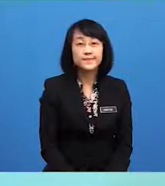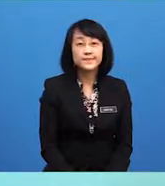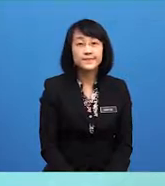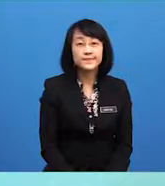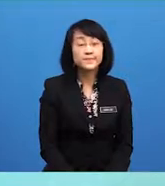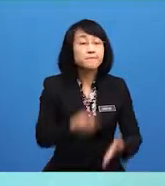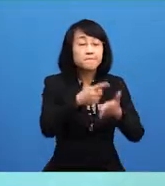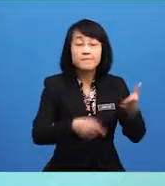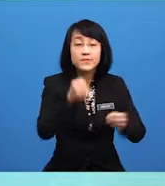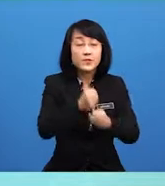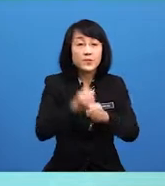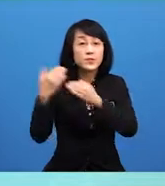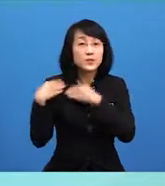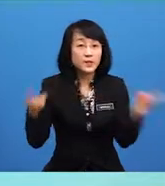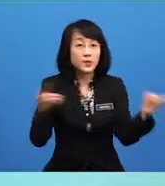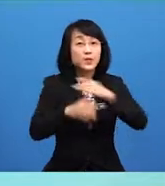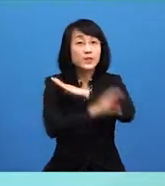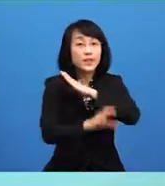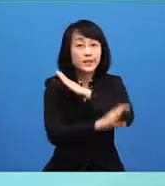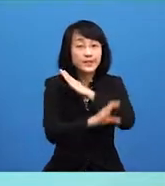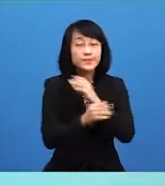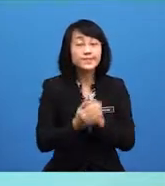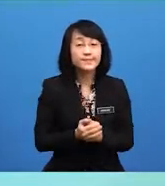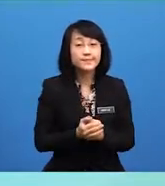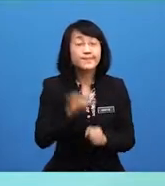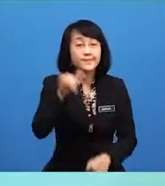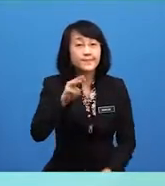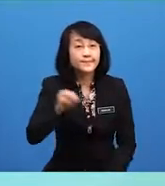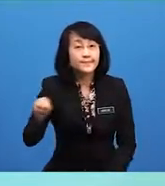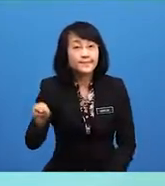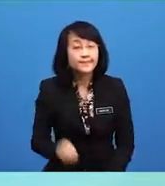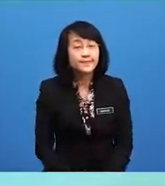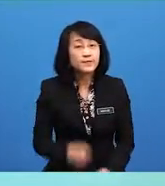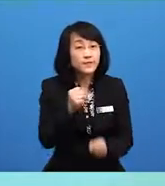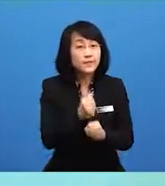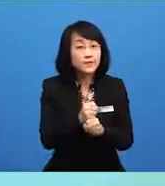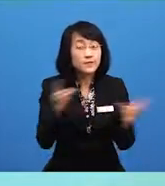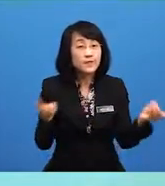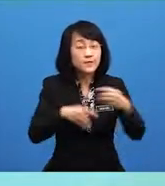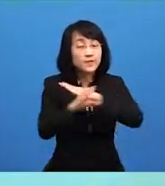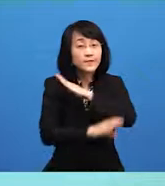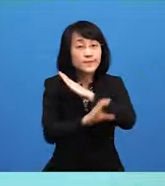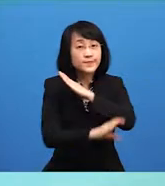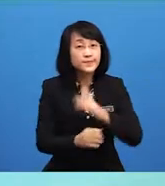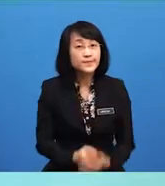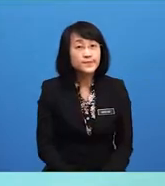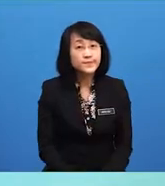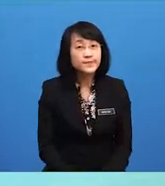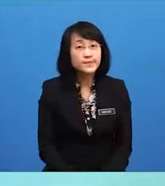Apakah tugas Dewan Negara? Ya, murid-murid. Tugas Dewan Negara ialah